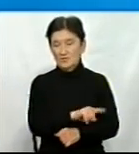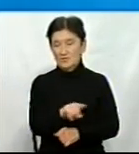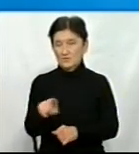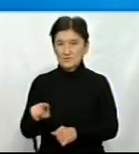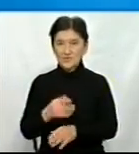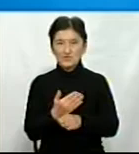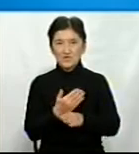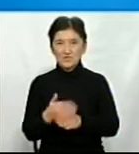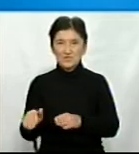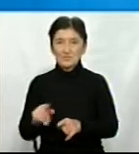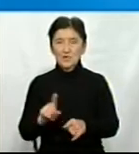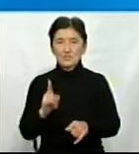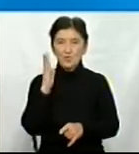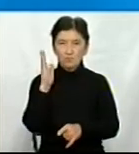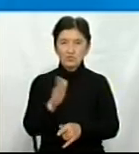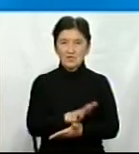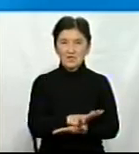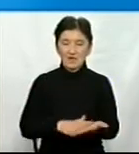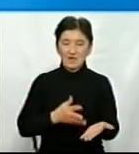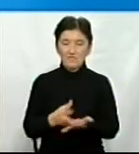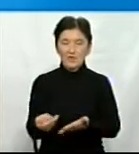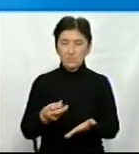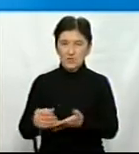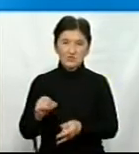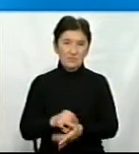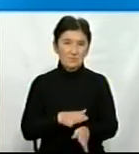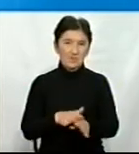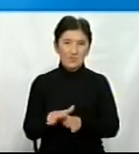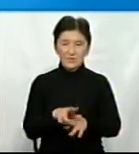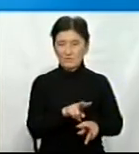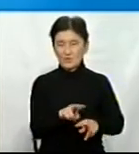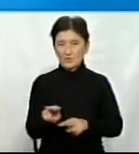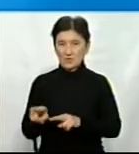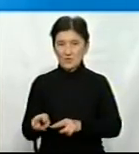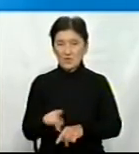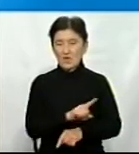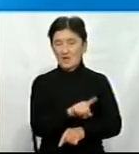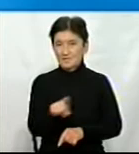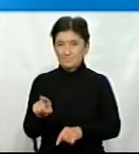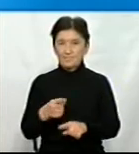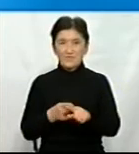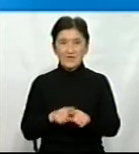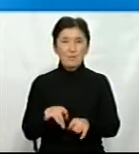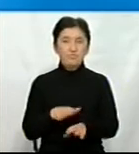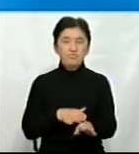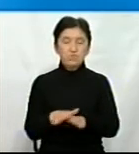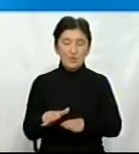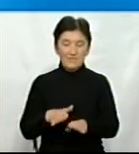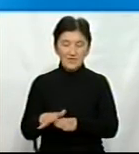доходів, з яких ми потім виплачуємо заробітну плату і, власне, проводимо дослідження. Друга частина наших доходів – це проведення